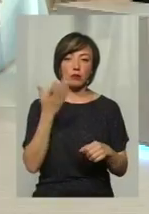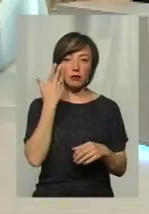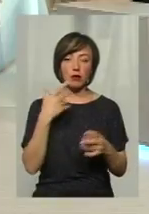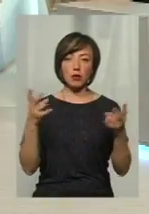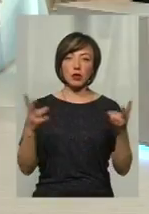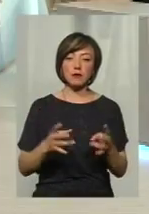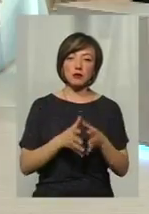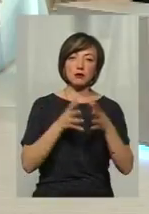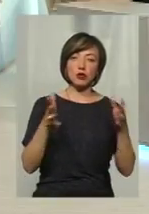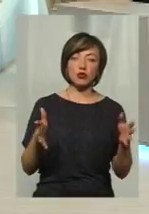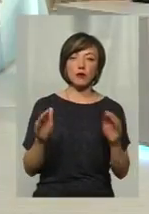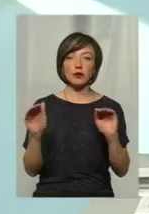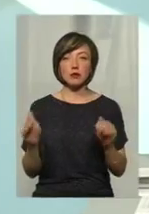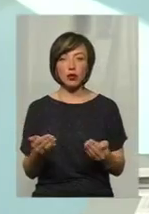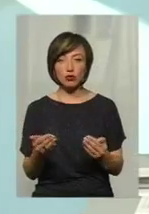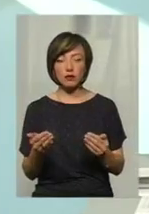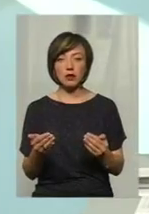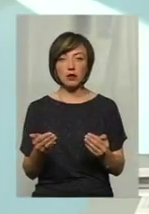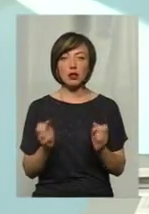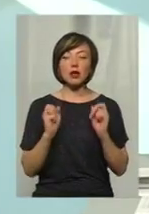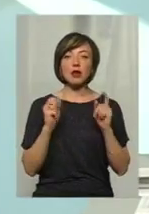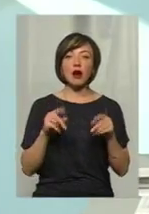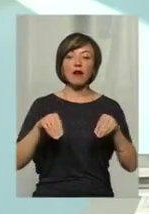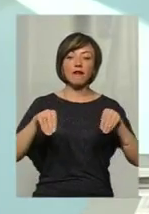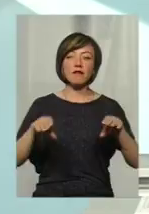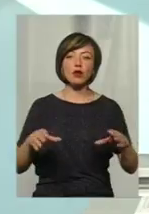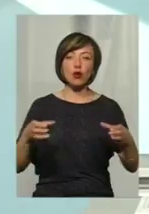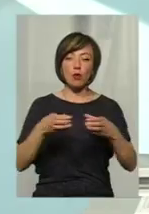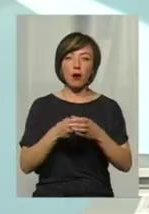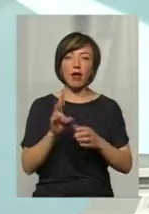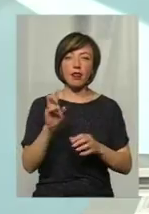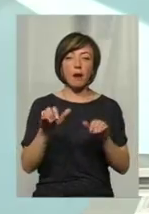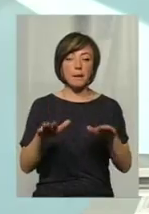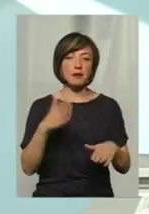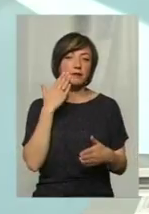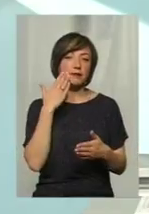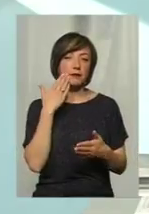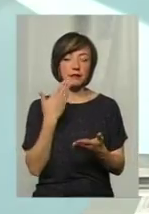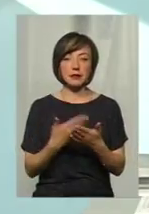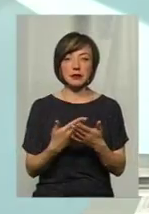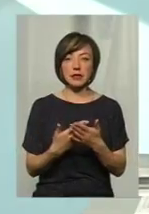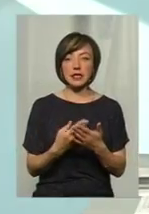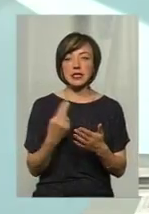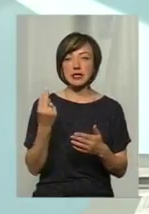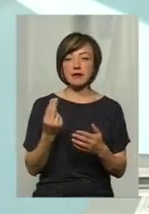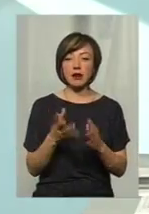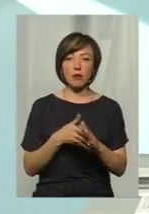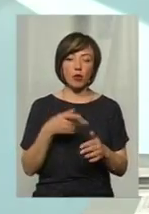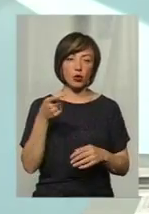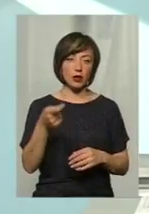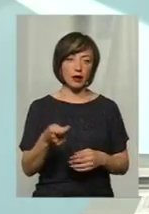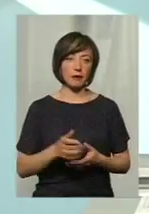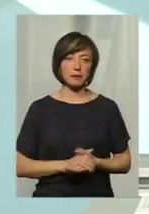збільшувати, при потребі зменшувати, як вирішить громада вже на місці. Але орієнтовні цифри, такі, як ми подаємо.